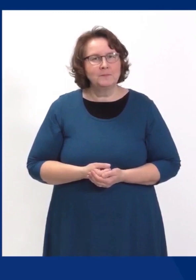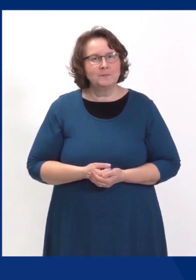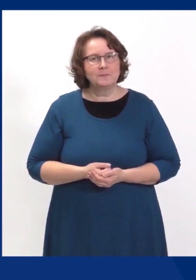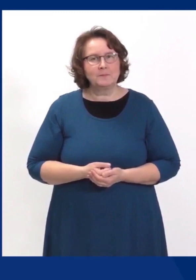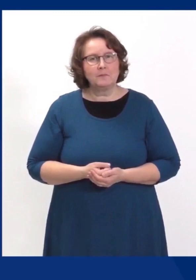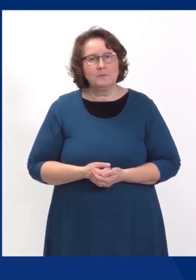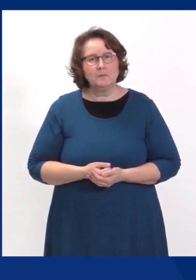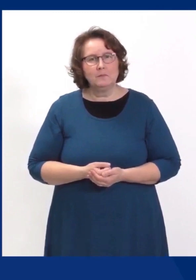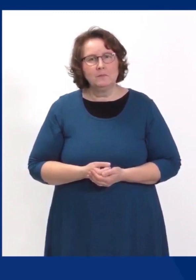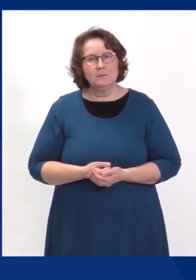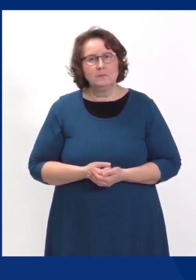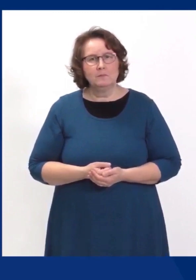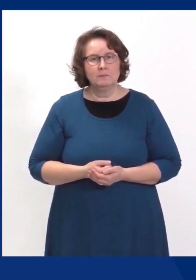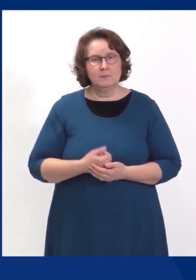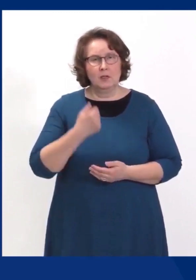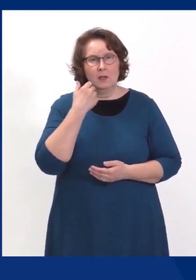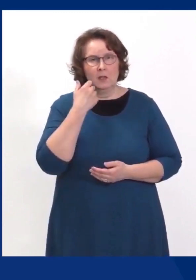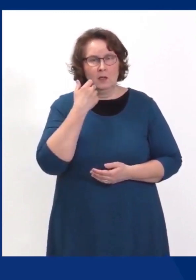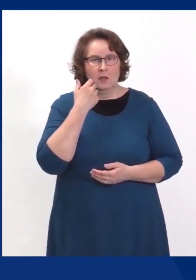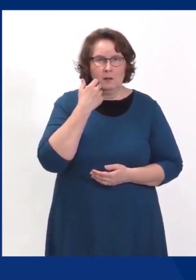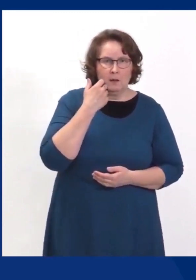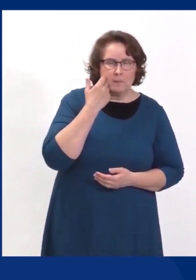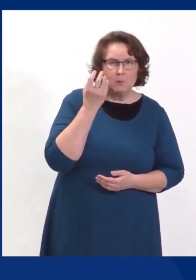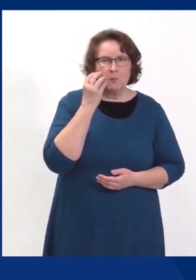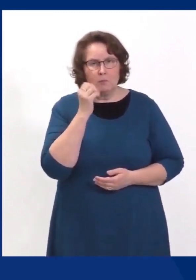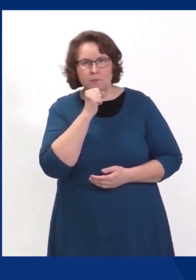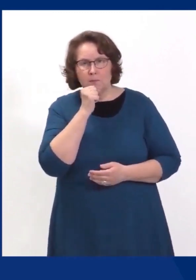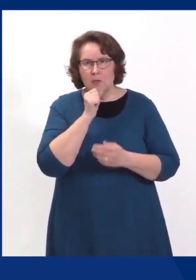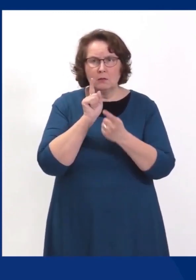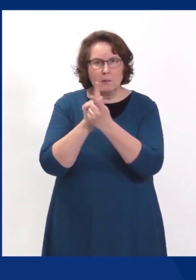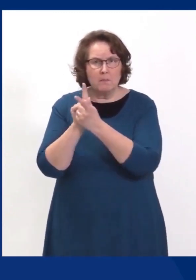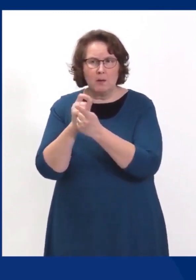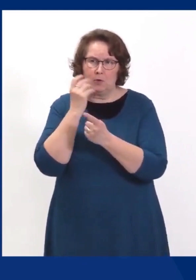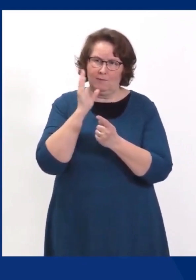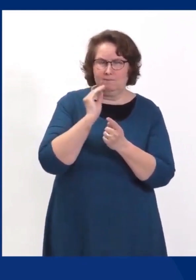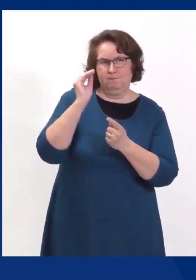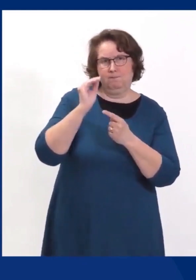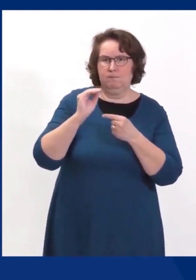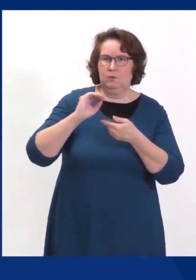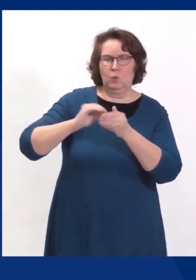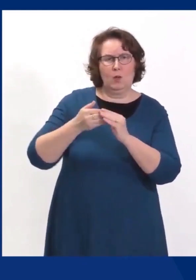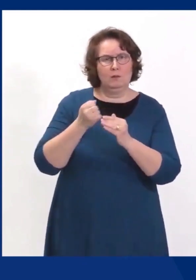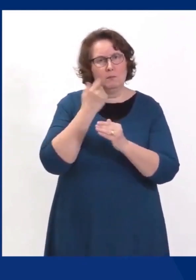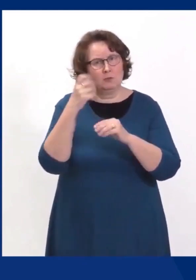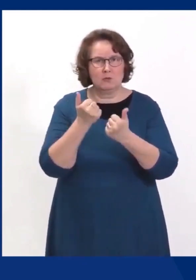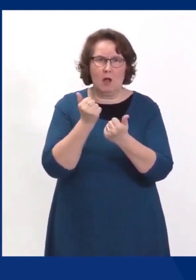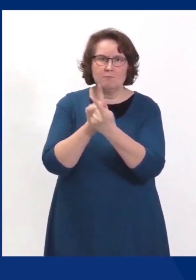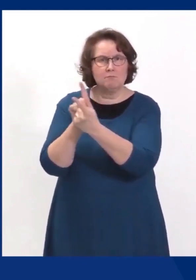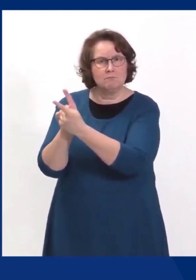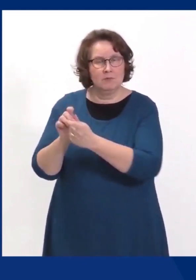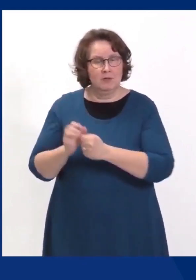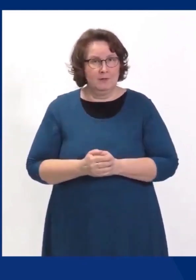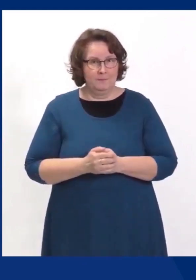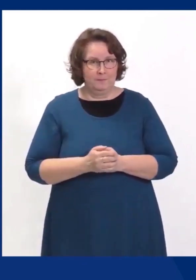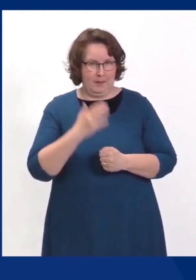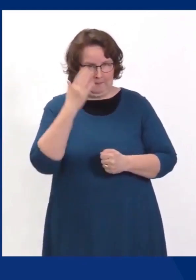Eli milloin pääsee taas näkemään isovanhempia ja muita näitä vähän ilkkäämpiä läheisiä? Minä